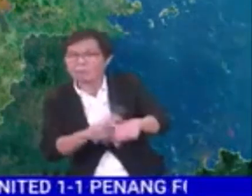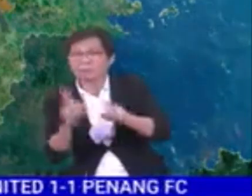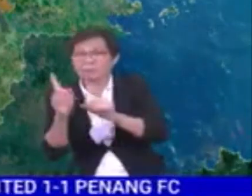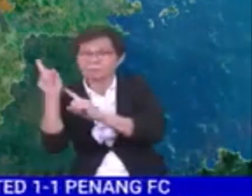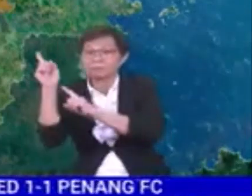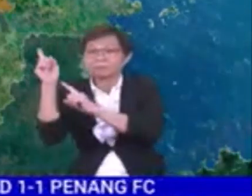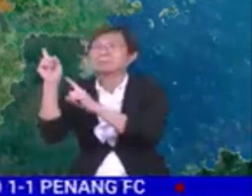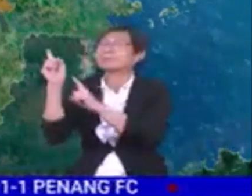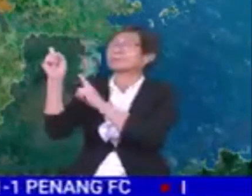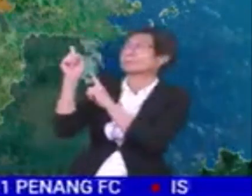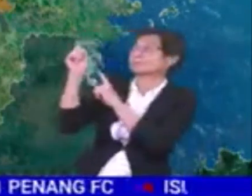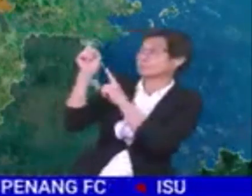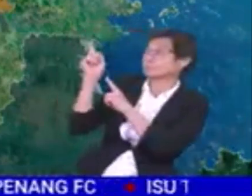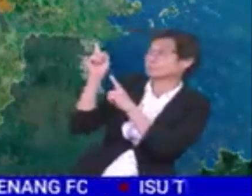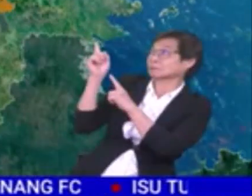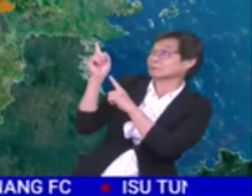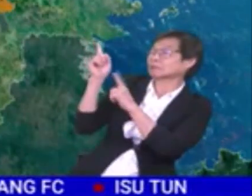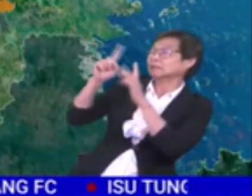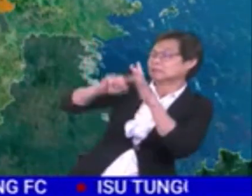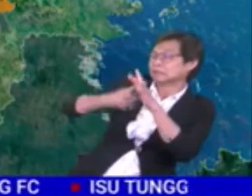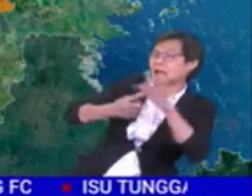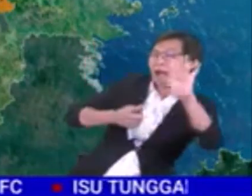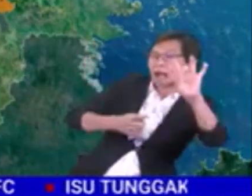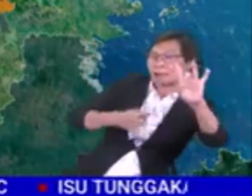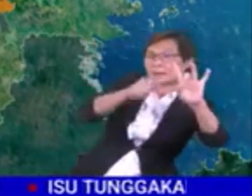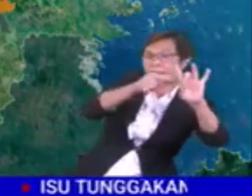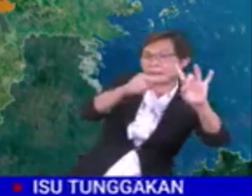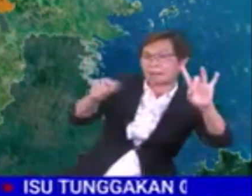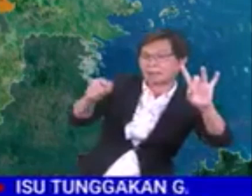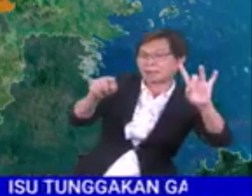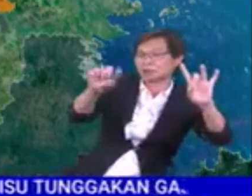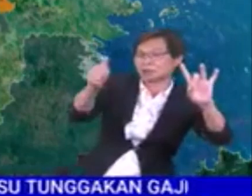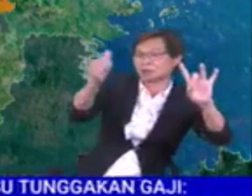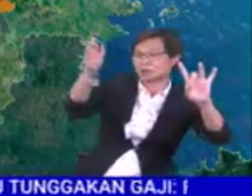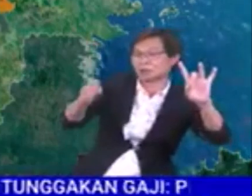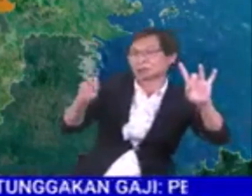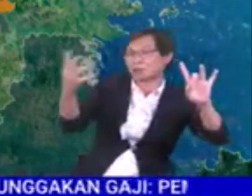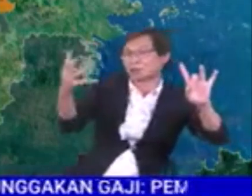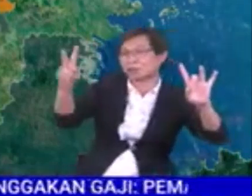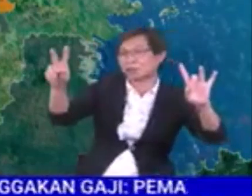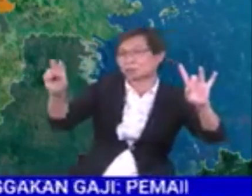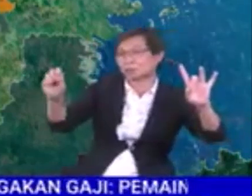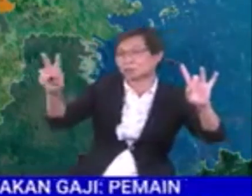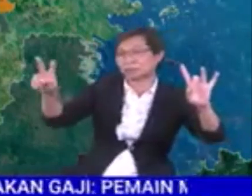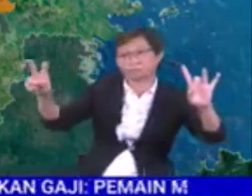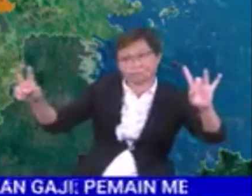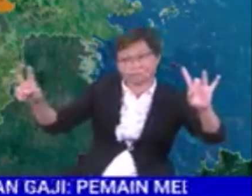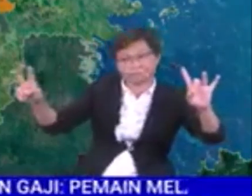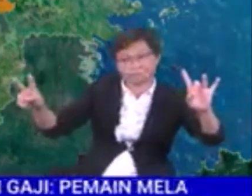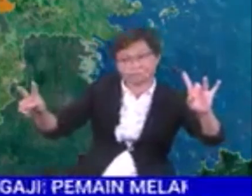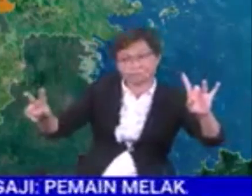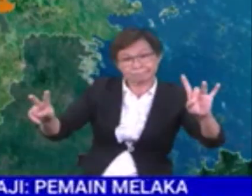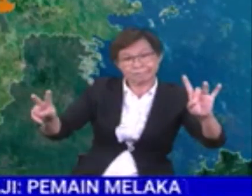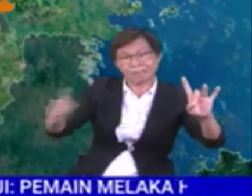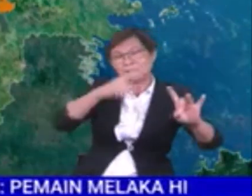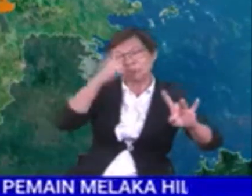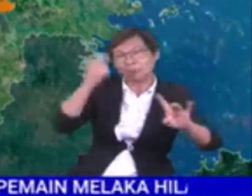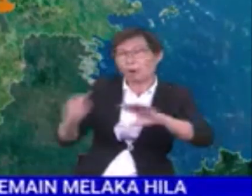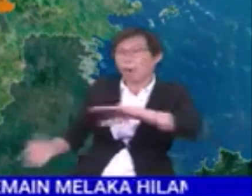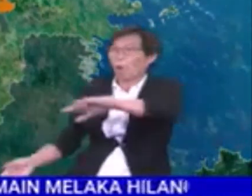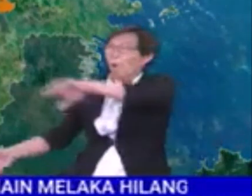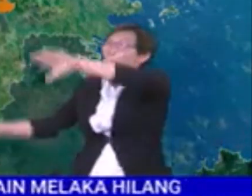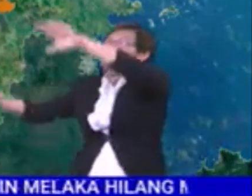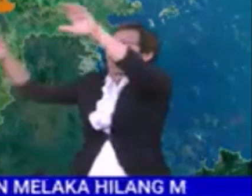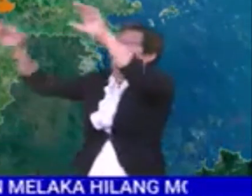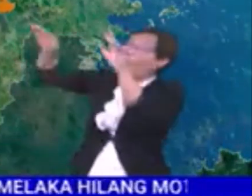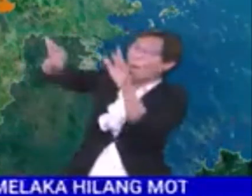berkuat kuasa dari 8 hingga ke 10 April 2022. Perikutan ketinggian ombak boleh